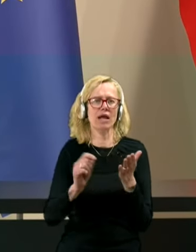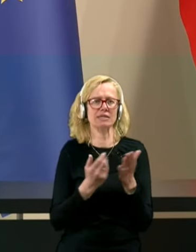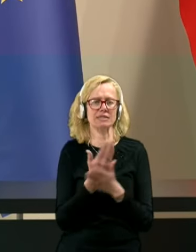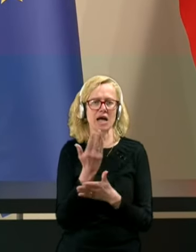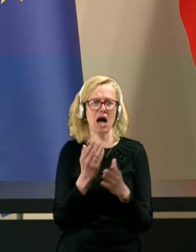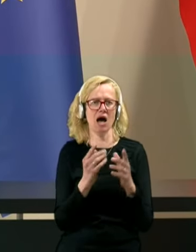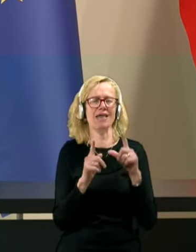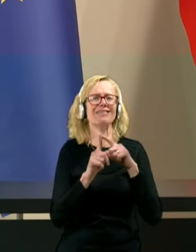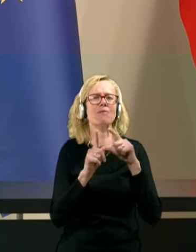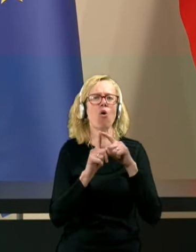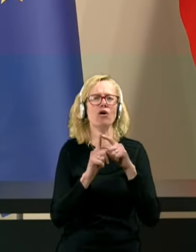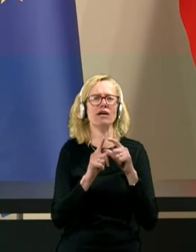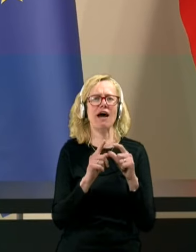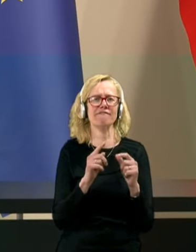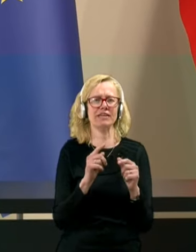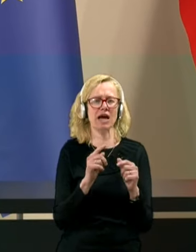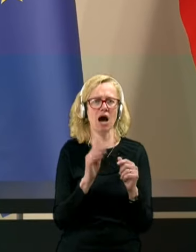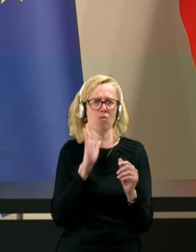ustanovljen.